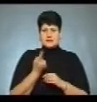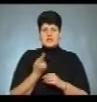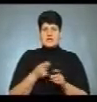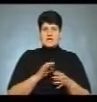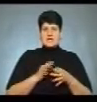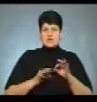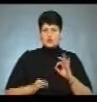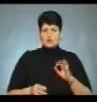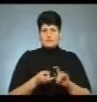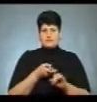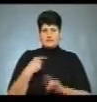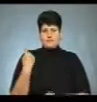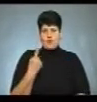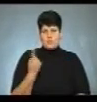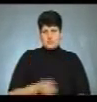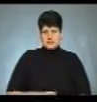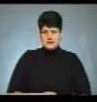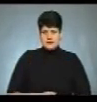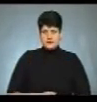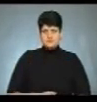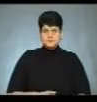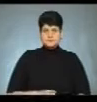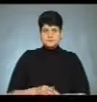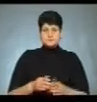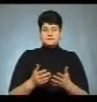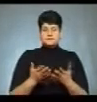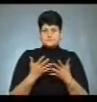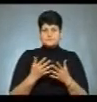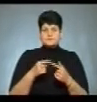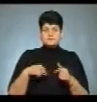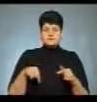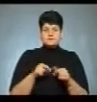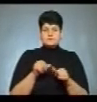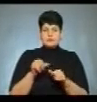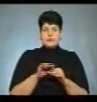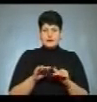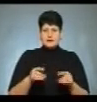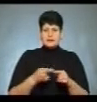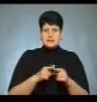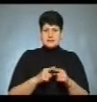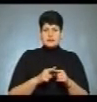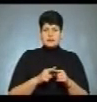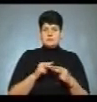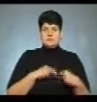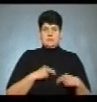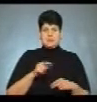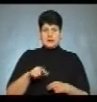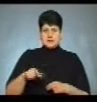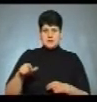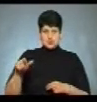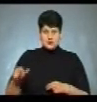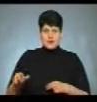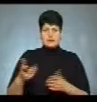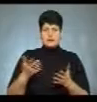області. Крім того, визначено коло контактних, тобто це крім діток, це є і персонал, який